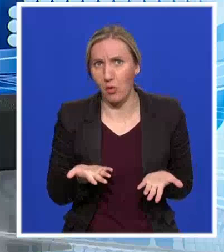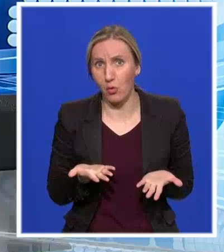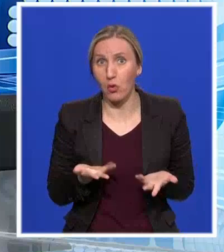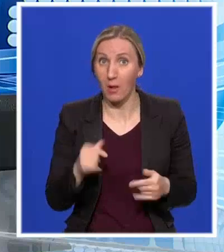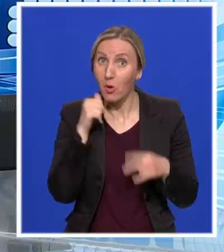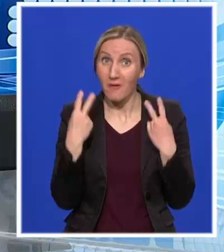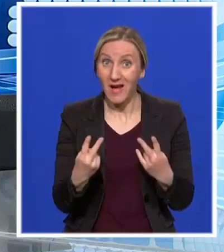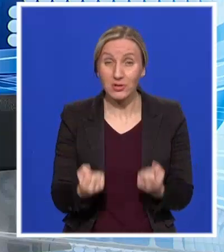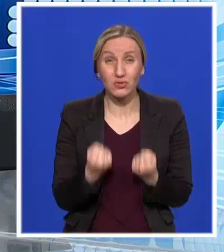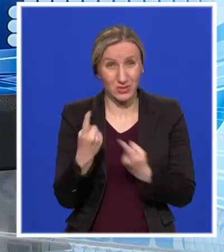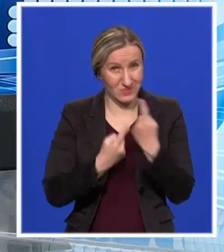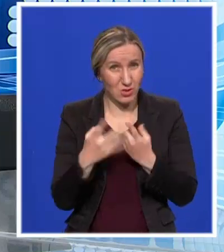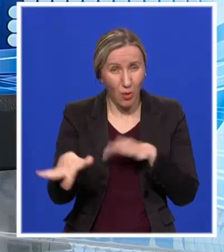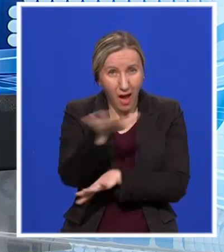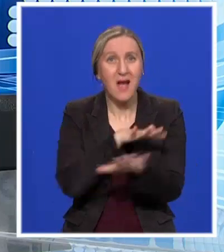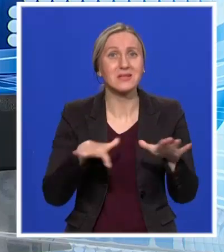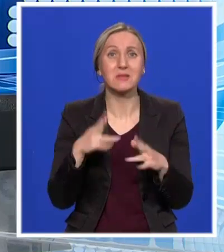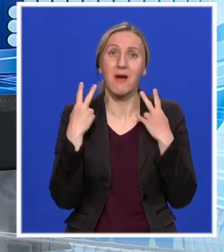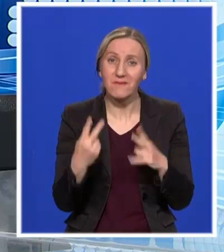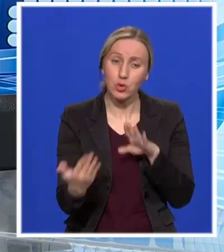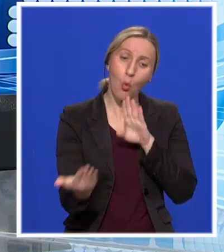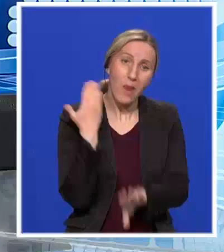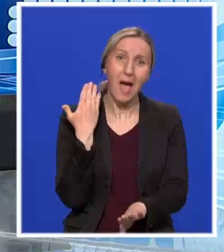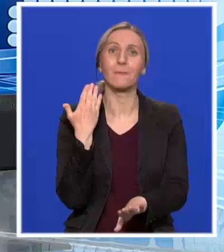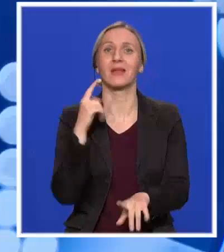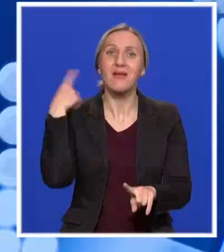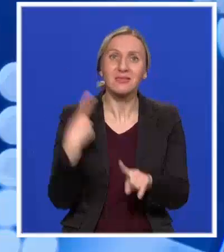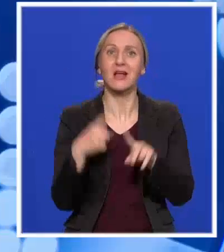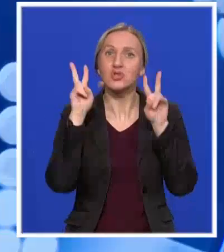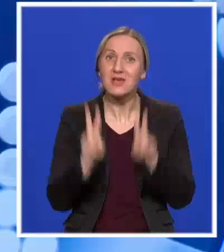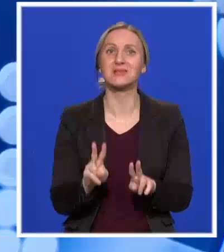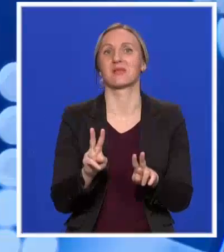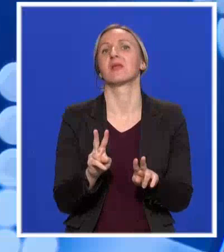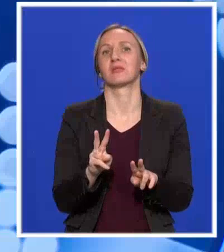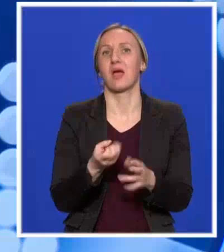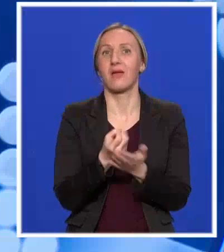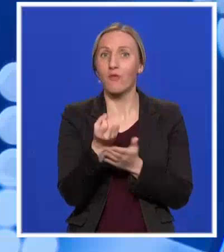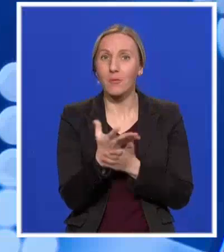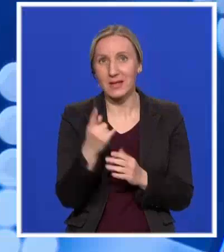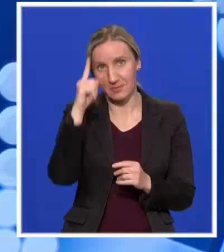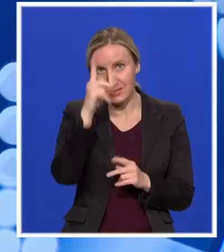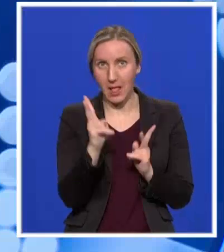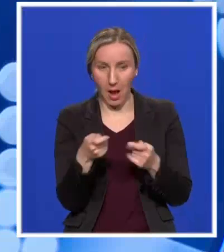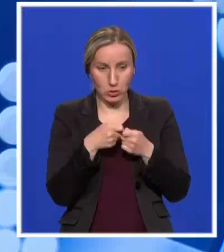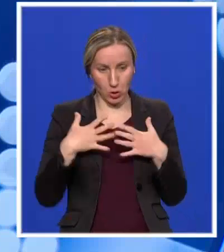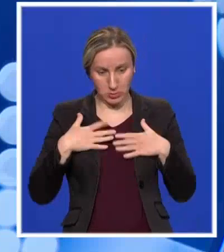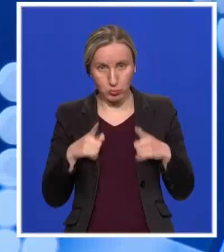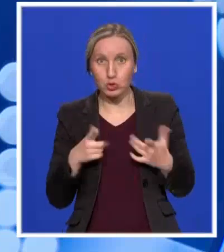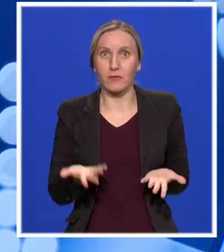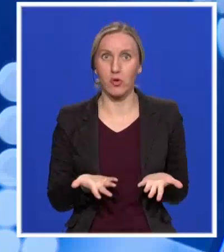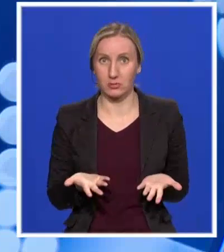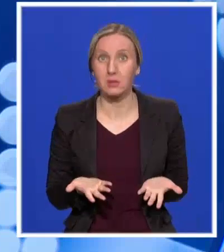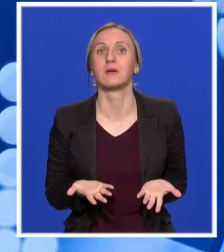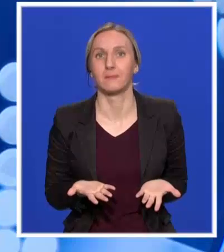da budu pripremljeni i da imaju naprijed informaciju koju istinita i tačna, da bi to bilo predvidivo i da bi mogli da organizuju svoj život na kraju